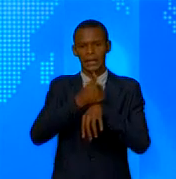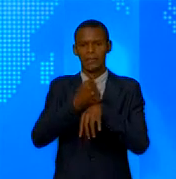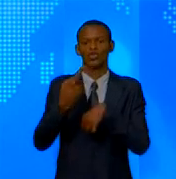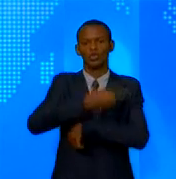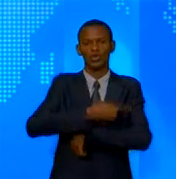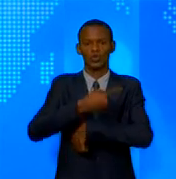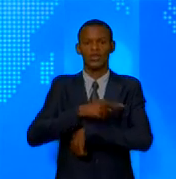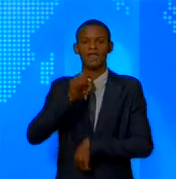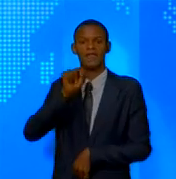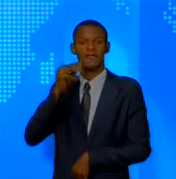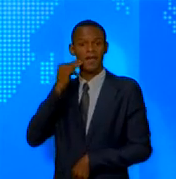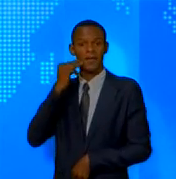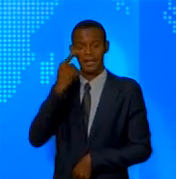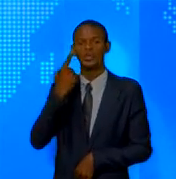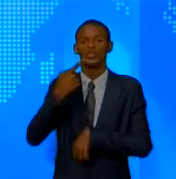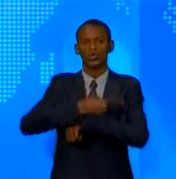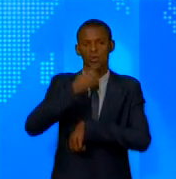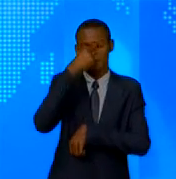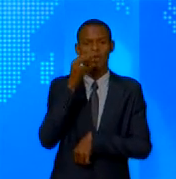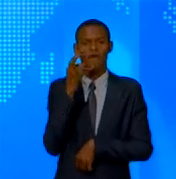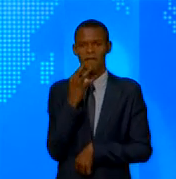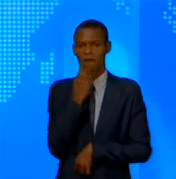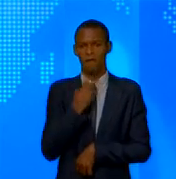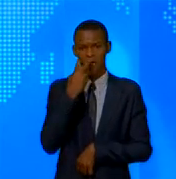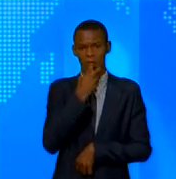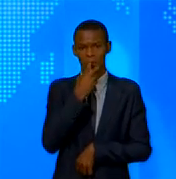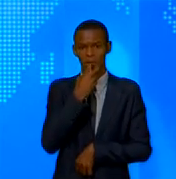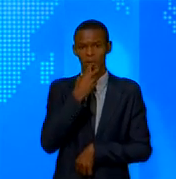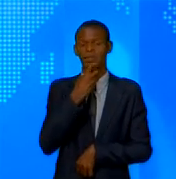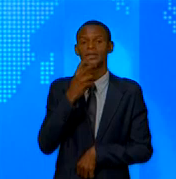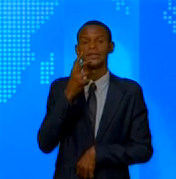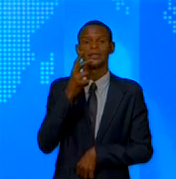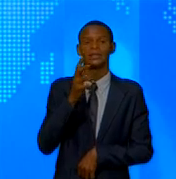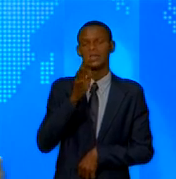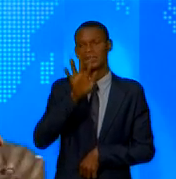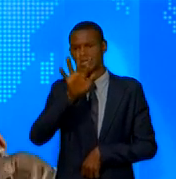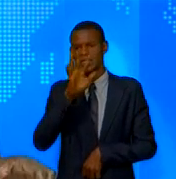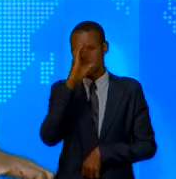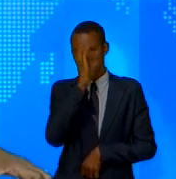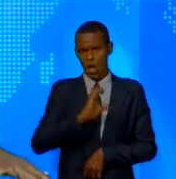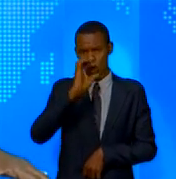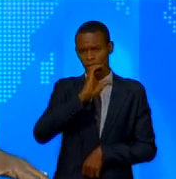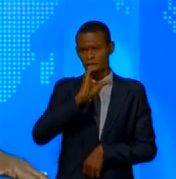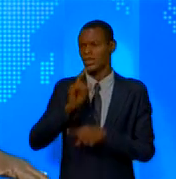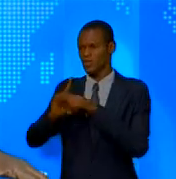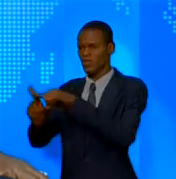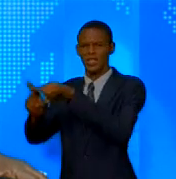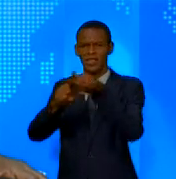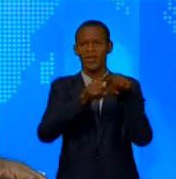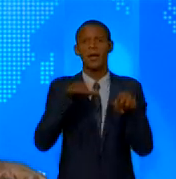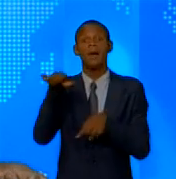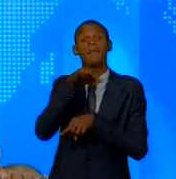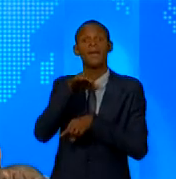partagée par 300 millions de personnes sur les cinq continents. Dans son message, Louise Mouchikiuabou, secrétaire générale de la